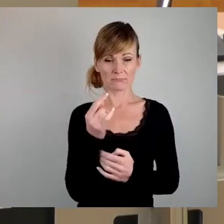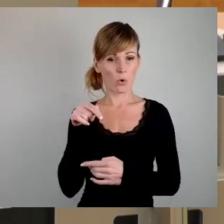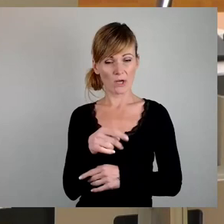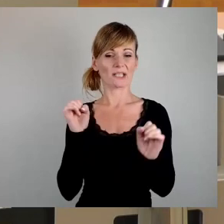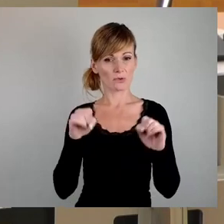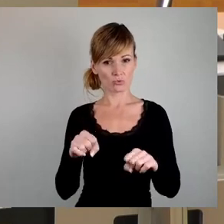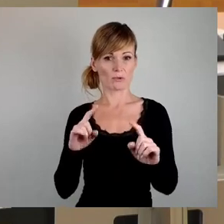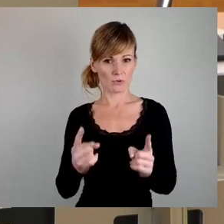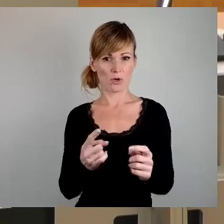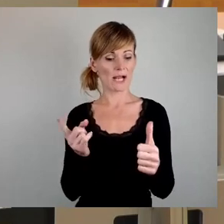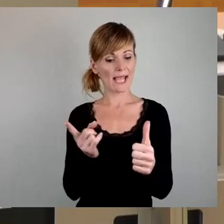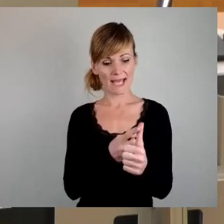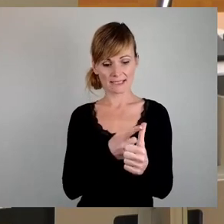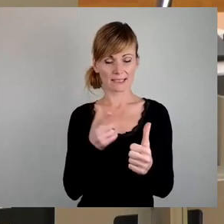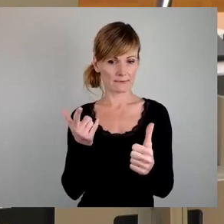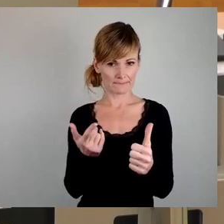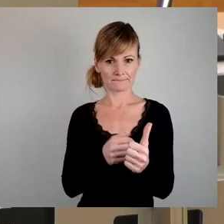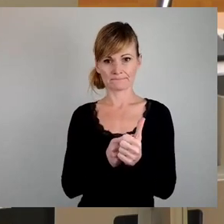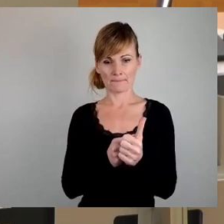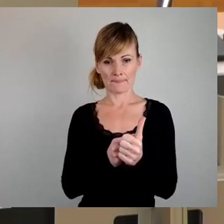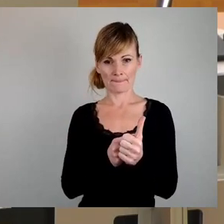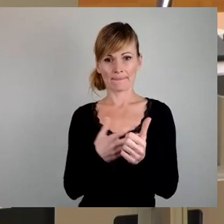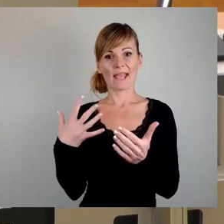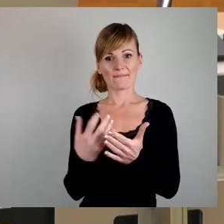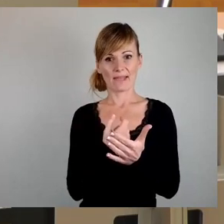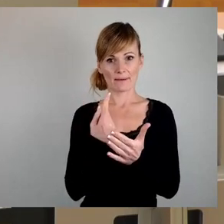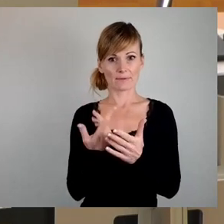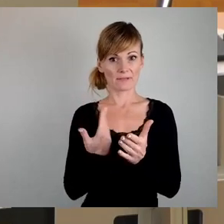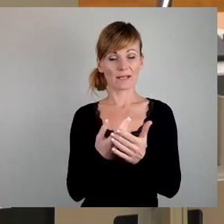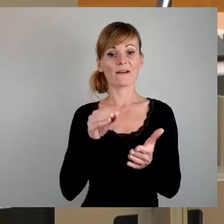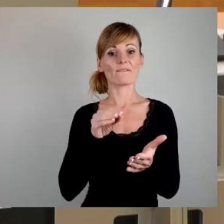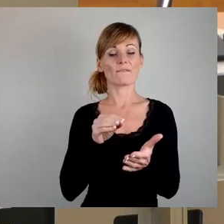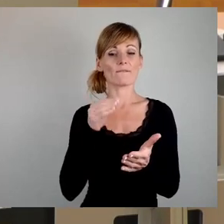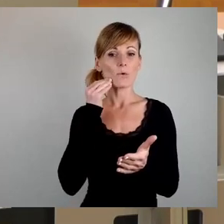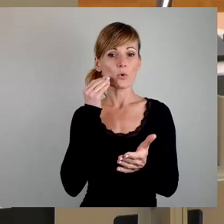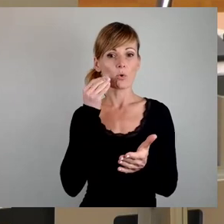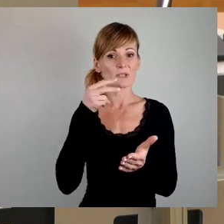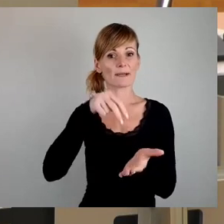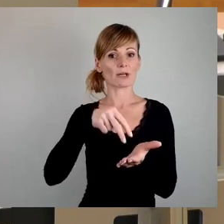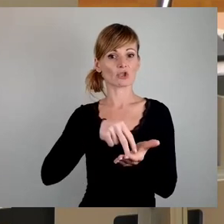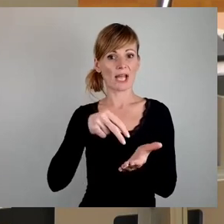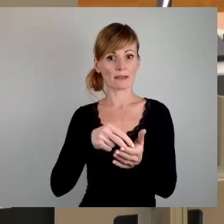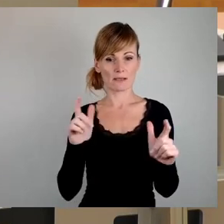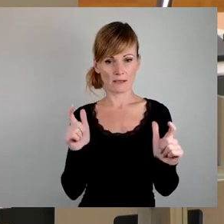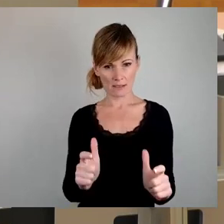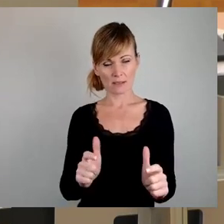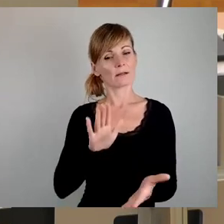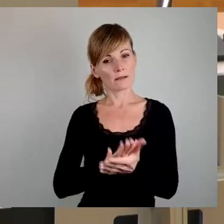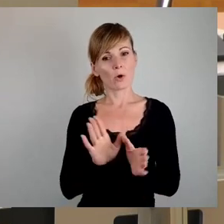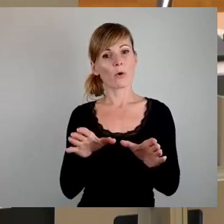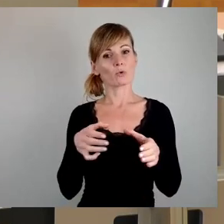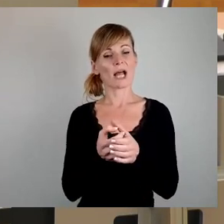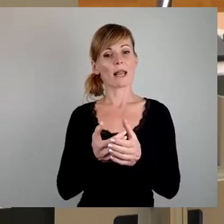Erstens, mit dem Erwerb werden die Wohnungsbestände langfristig in kommunaler Hand gesichert, das heißt